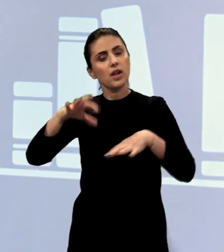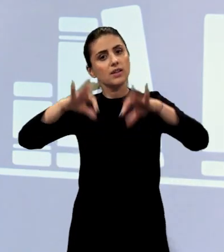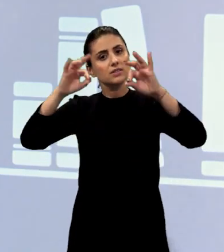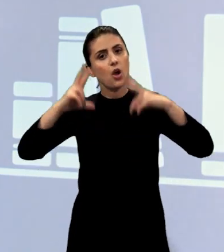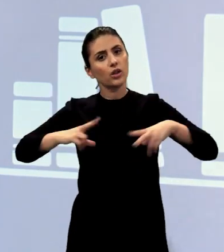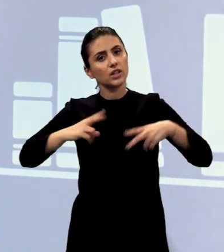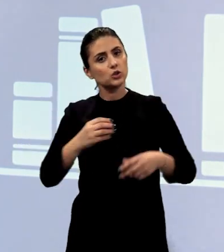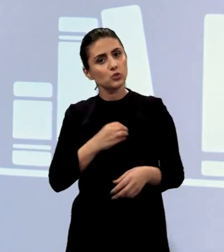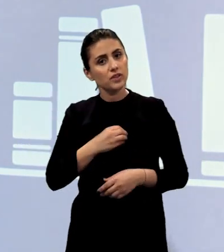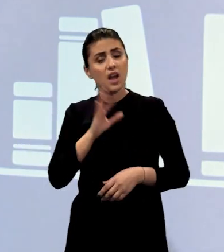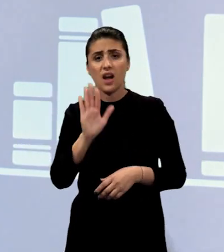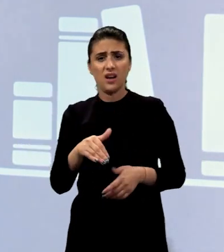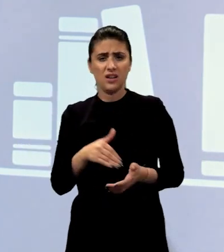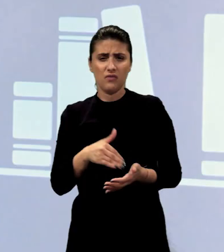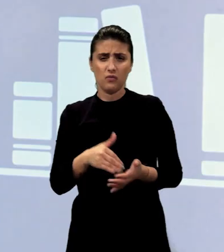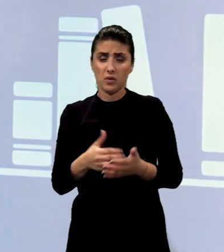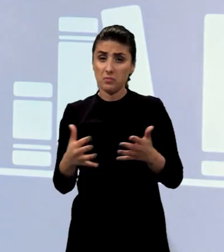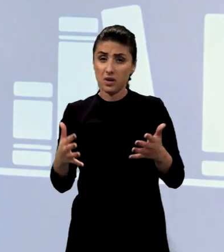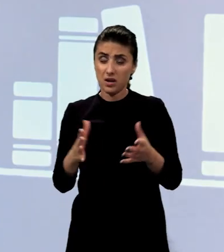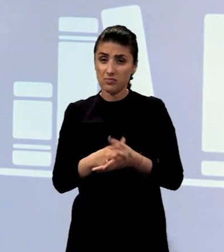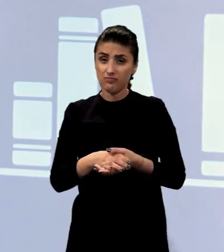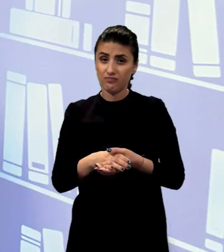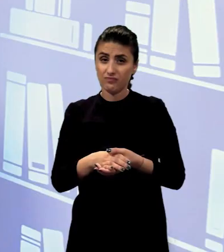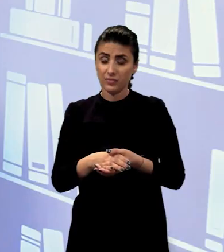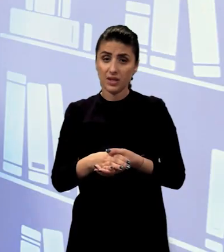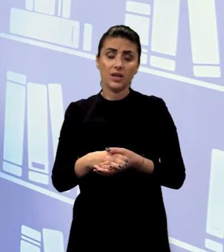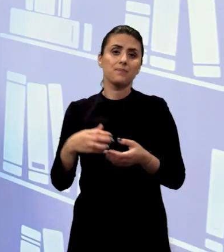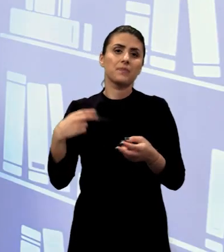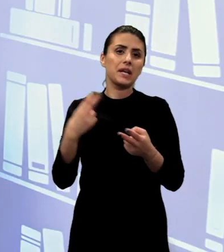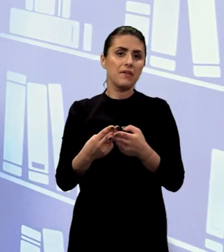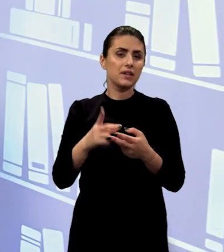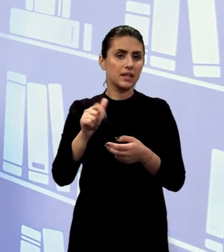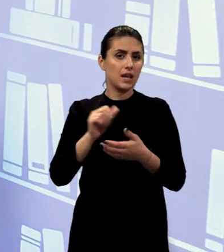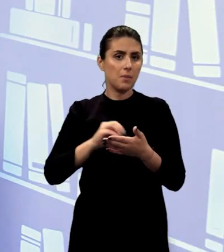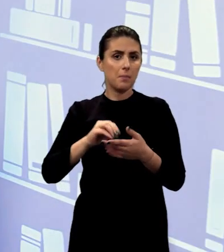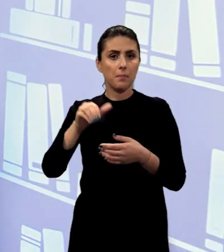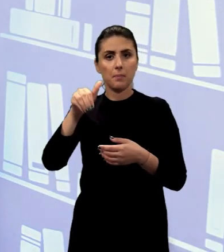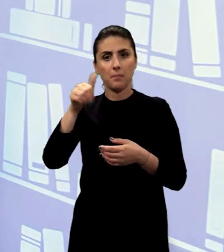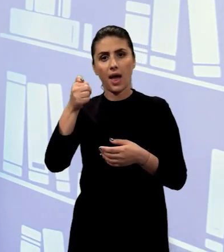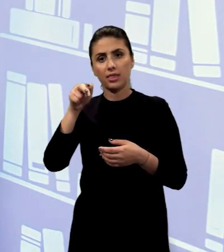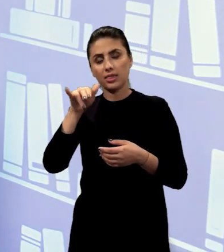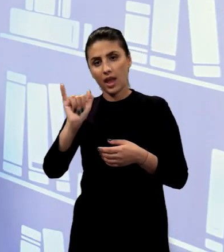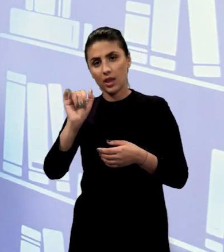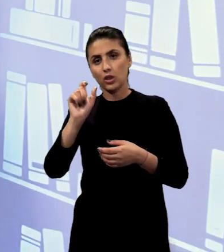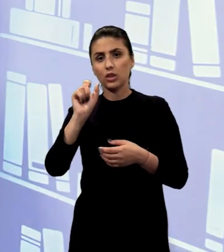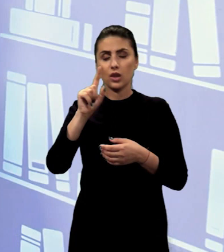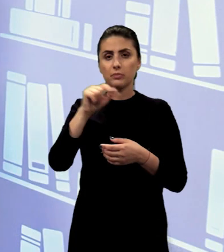sufletească de care ai atâta nevoie. Revenind la Matei 11 cu 28 la 30, Iisus îl invită